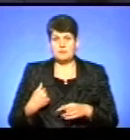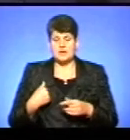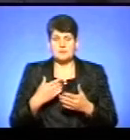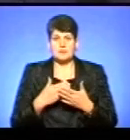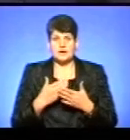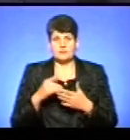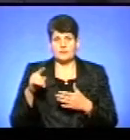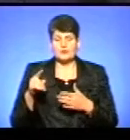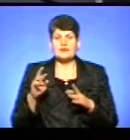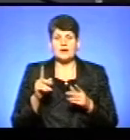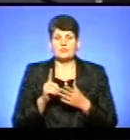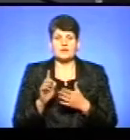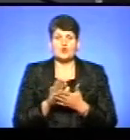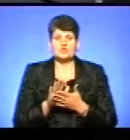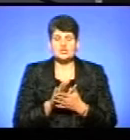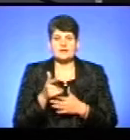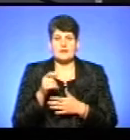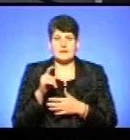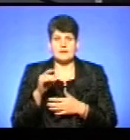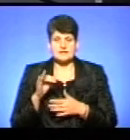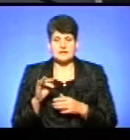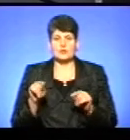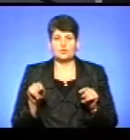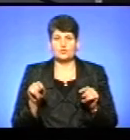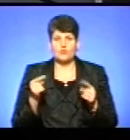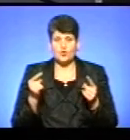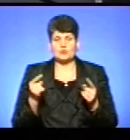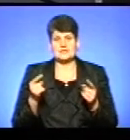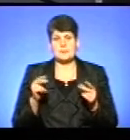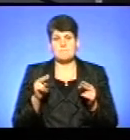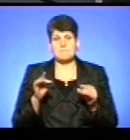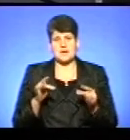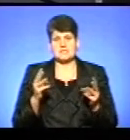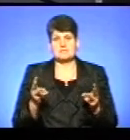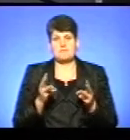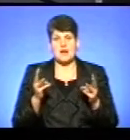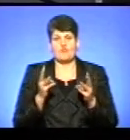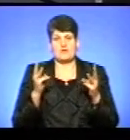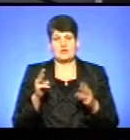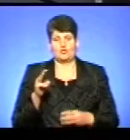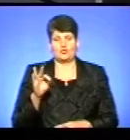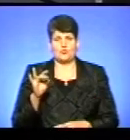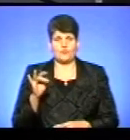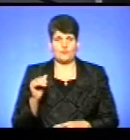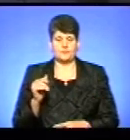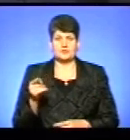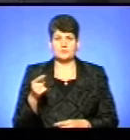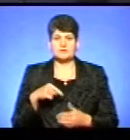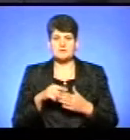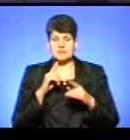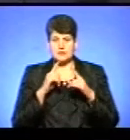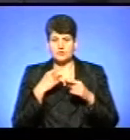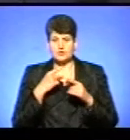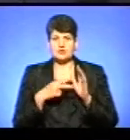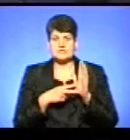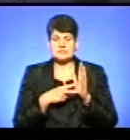очищати ті гази вихідні, які утворюються при спалюванні торфу. Тернопільська міська рада повідомляла, що сім